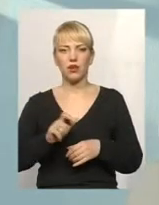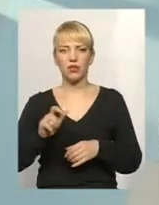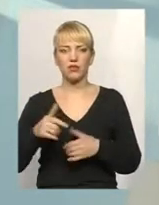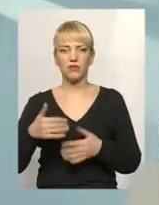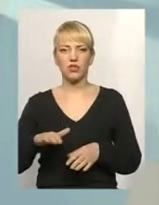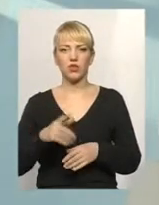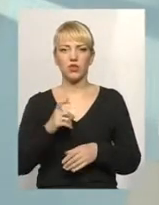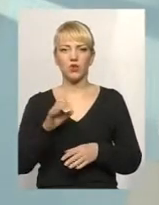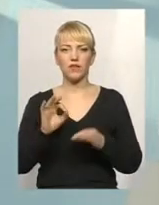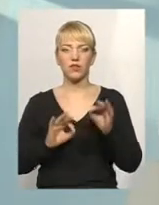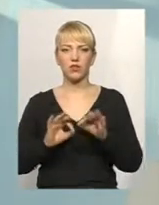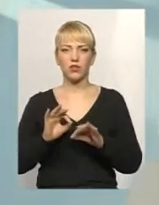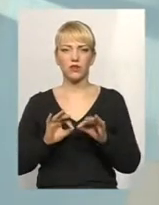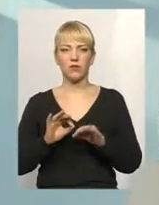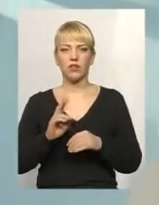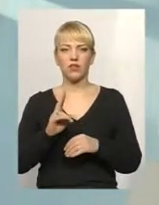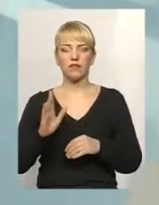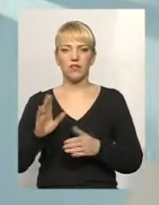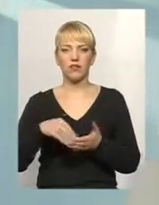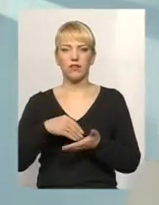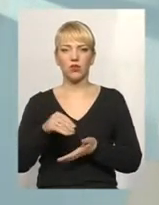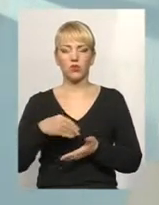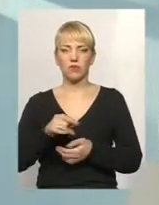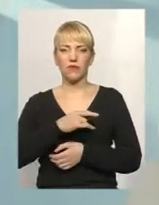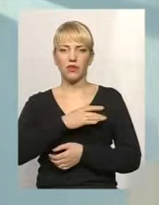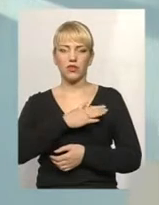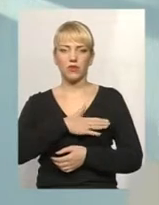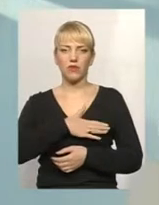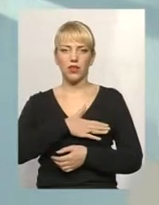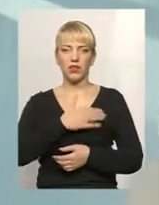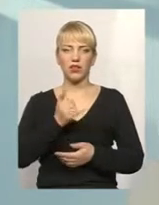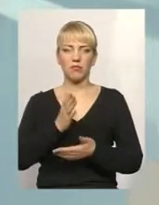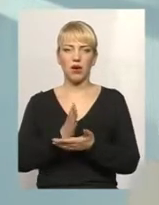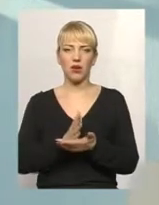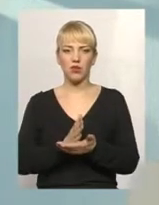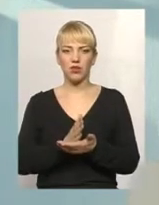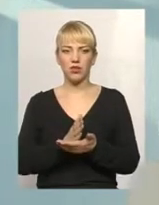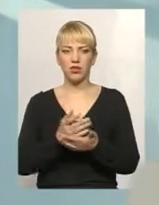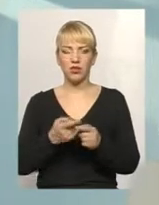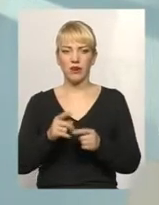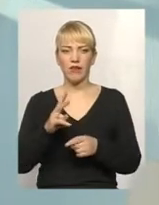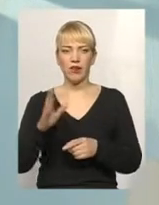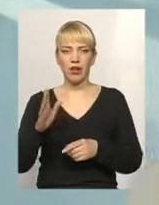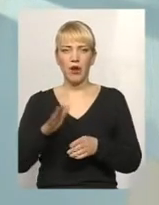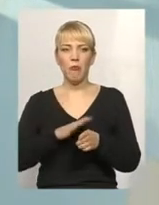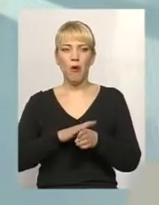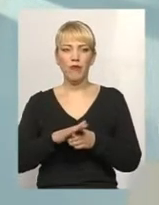майже 100% квартири викупили, приватизували і мають їх у